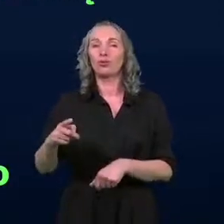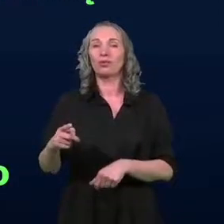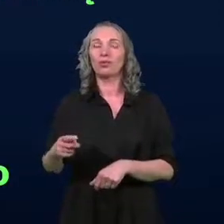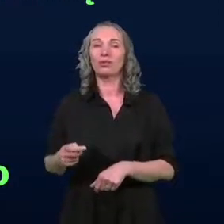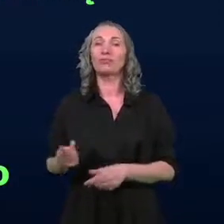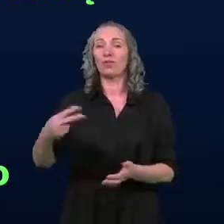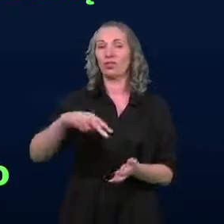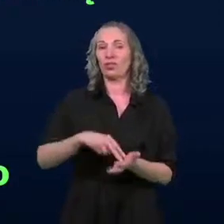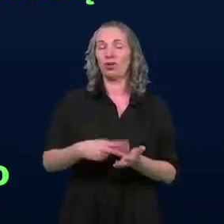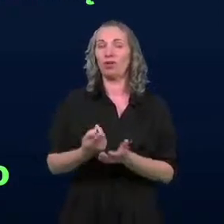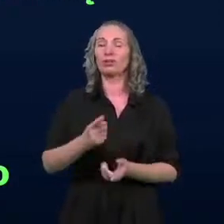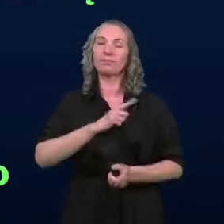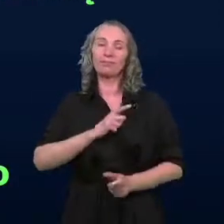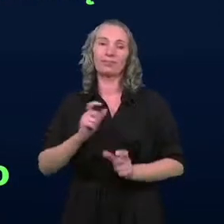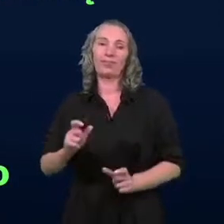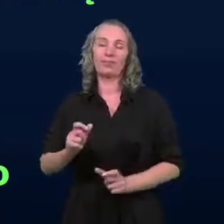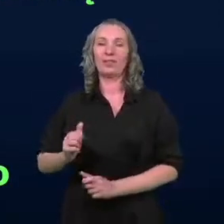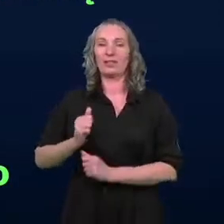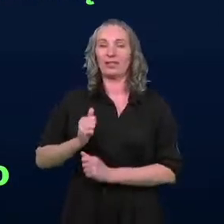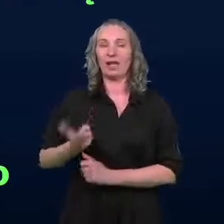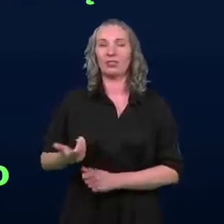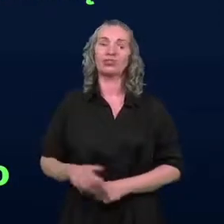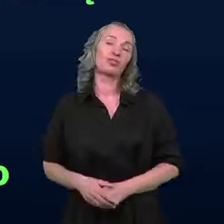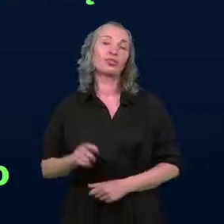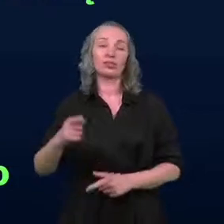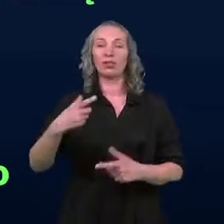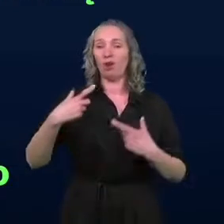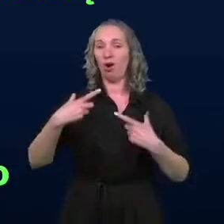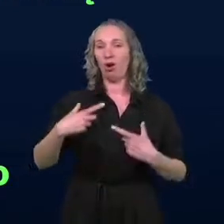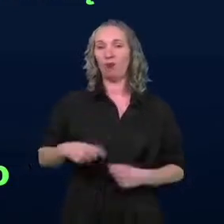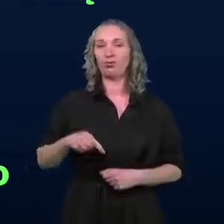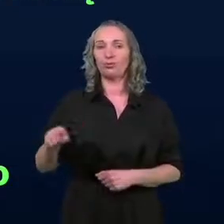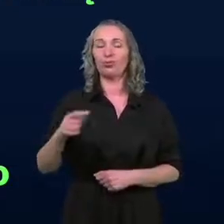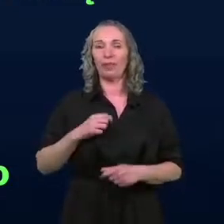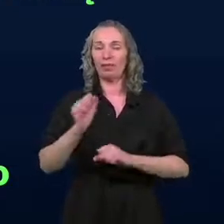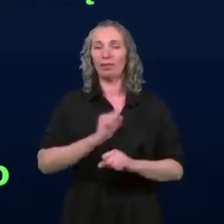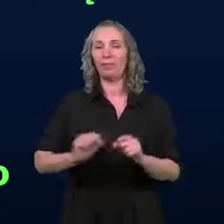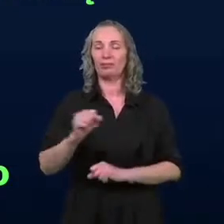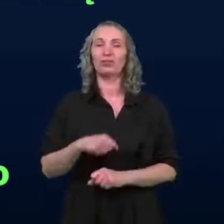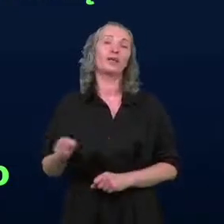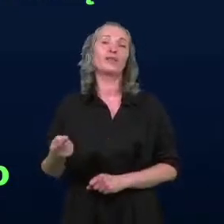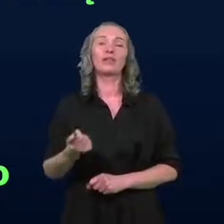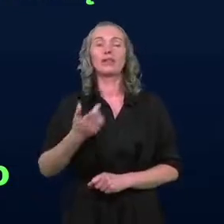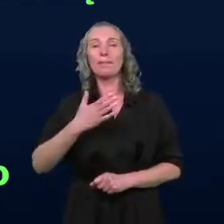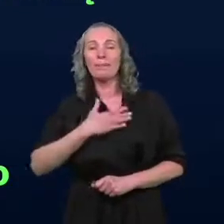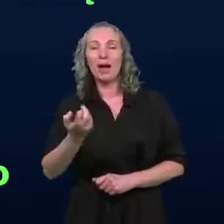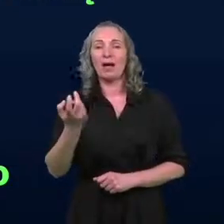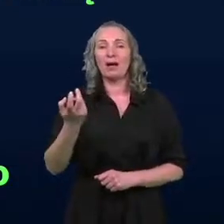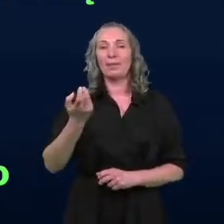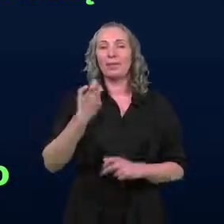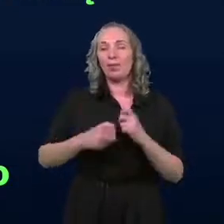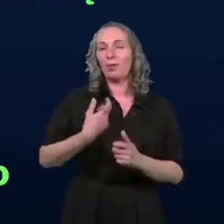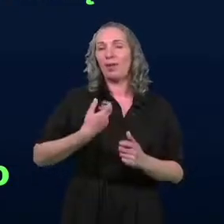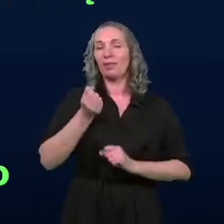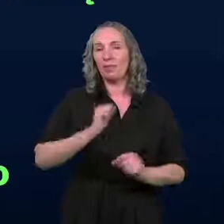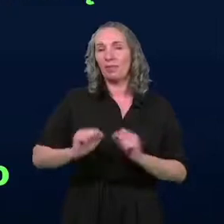powiedzmy na straży, można rzec, tych osób, które rzeczywiście borykają się z jakimiś